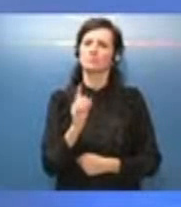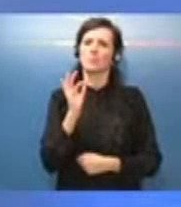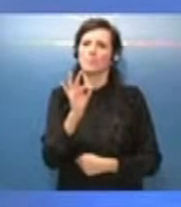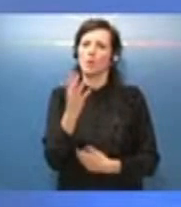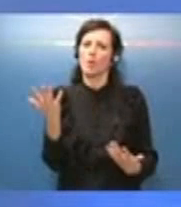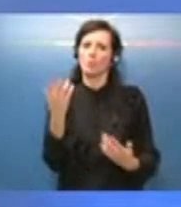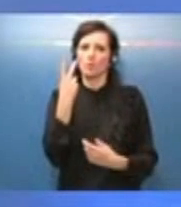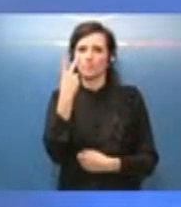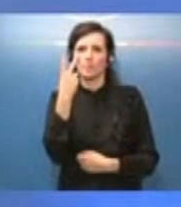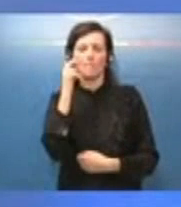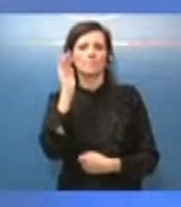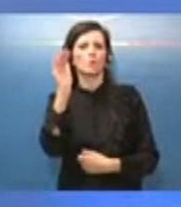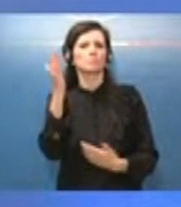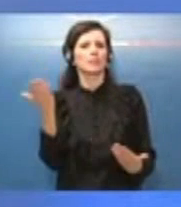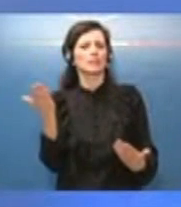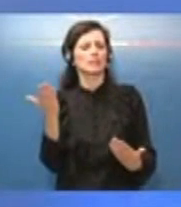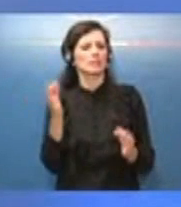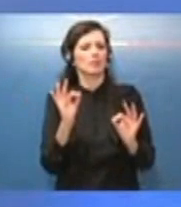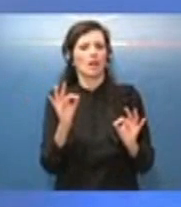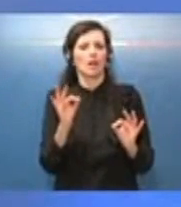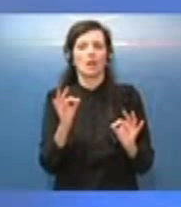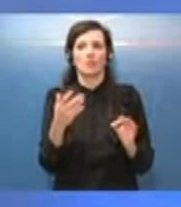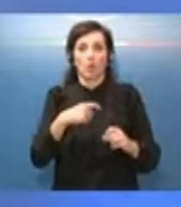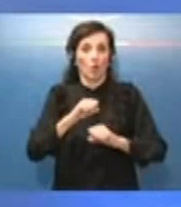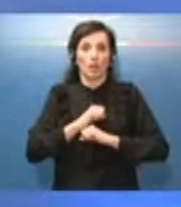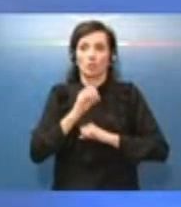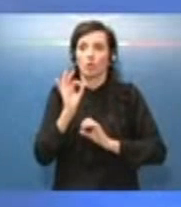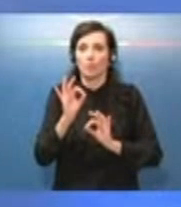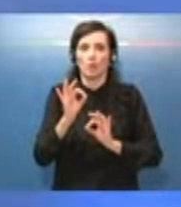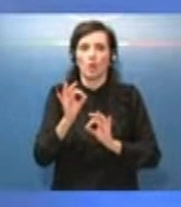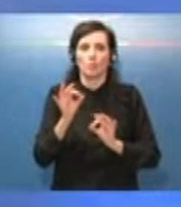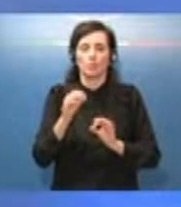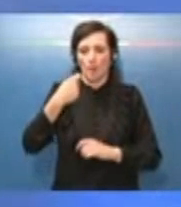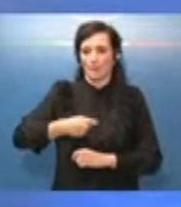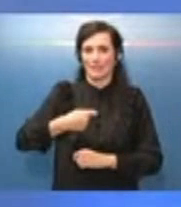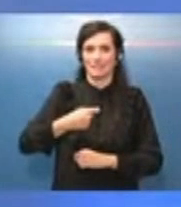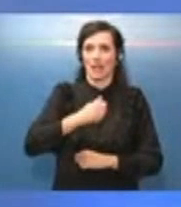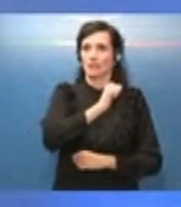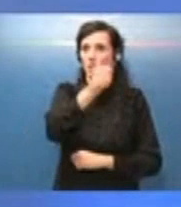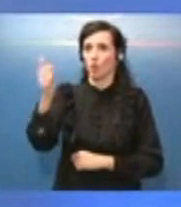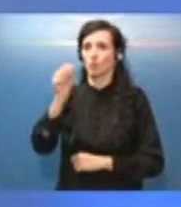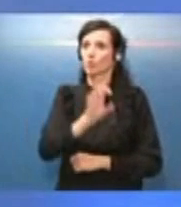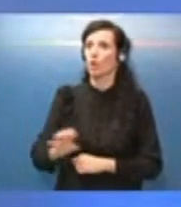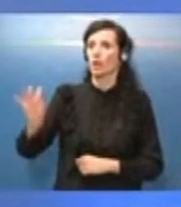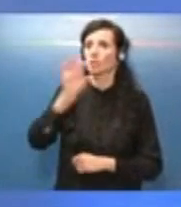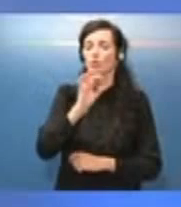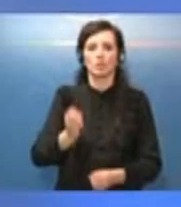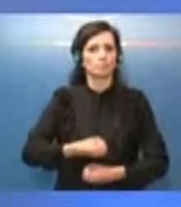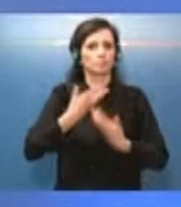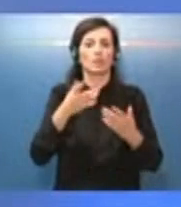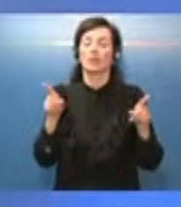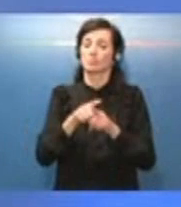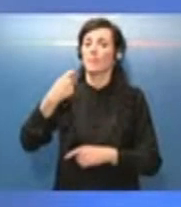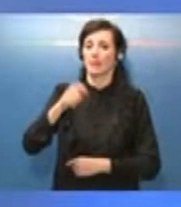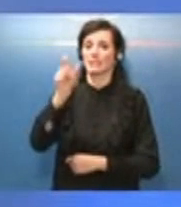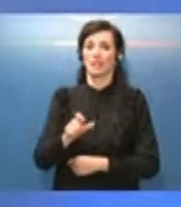prospettiva che è stata data direi in primis proprio espressa in primis proprio dai presidenti delle regioni dal presidente Fedriga ma